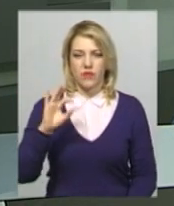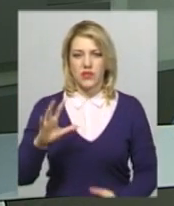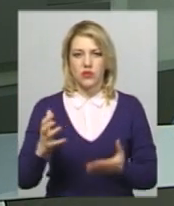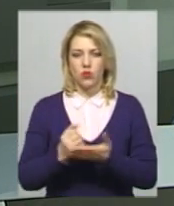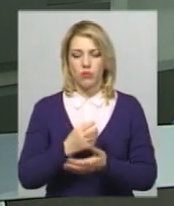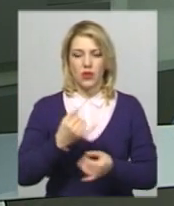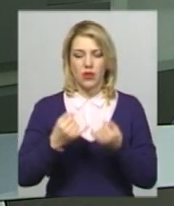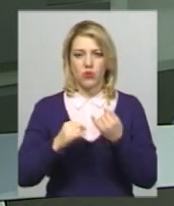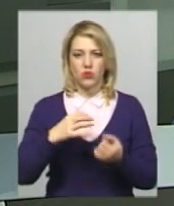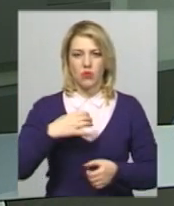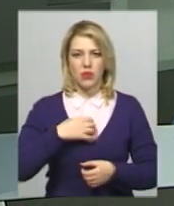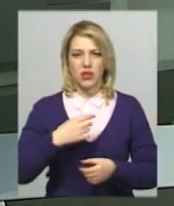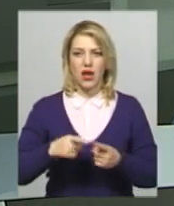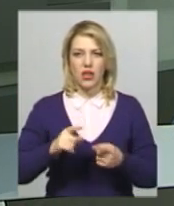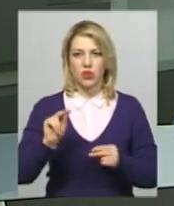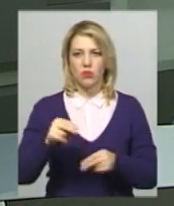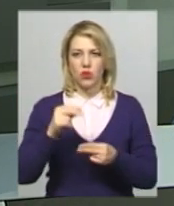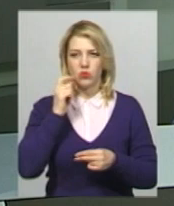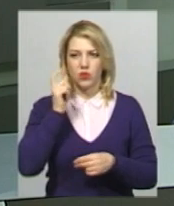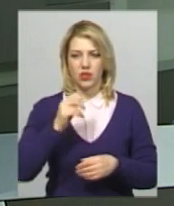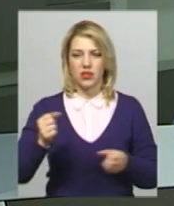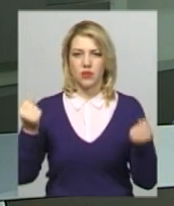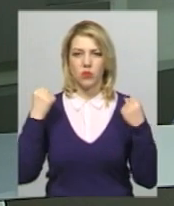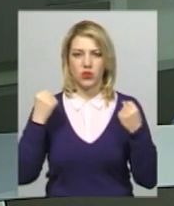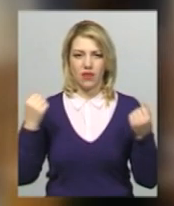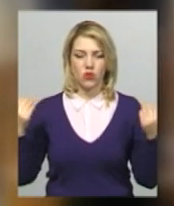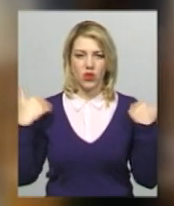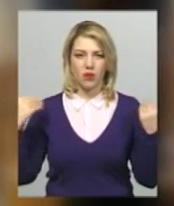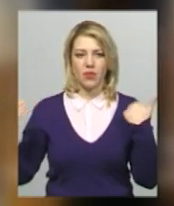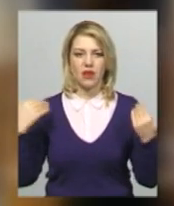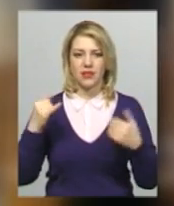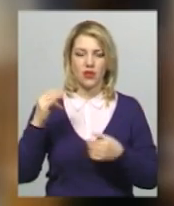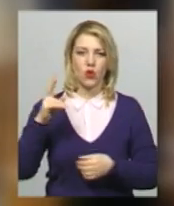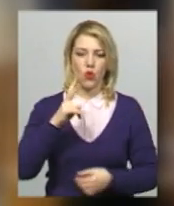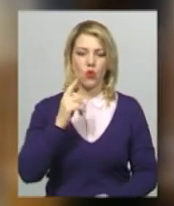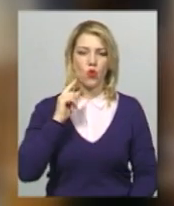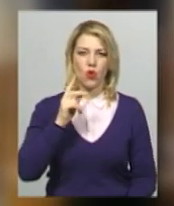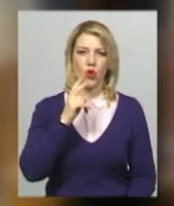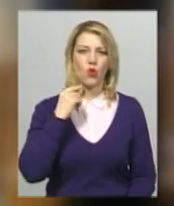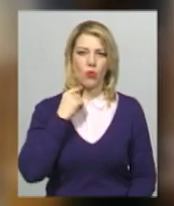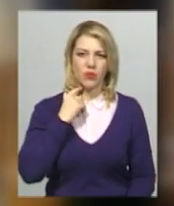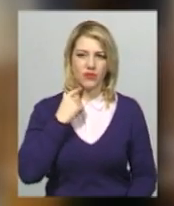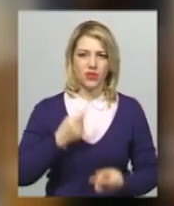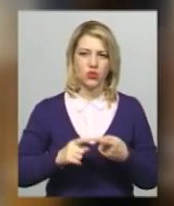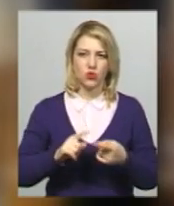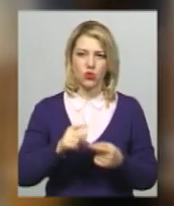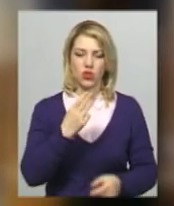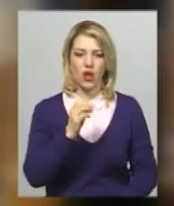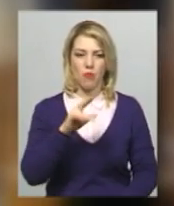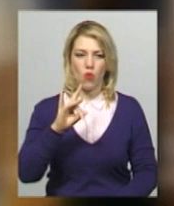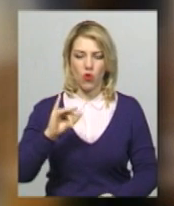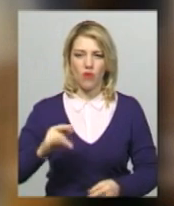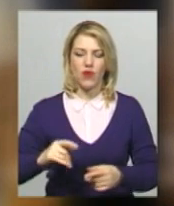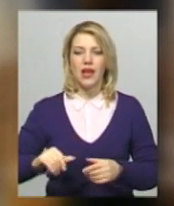бронзові медалі Чемпіонату України зі спортивної гімнастики в Кропивницькому. Олена Шапорова, тренер чоловічого відділення спортивної